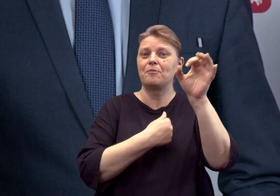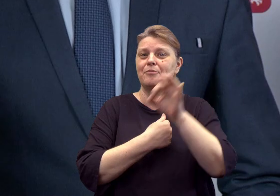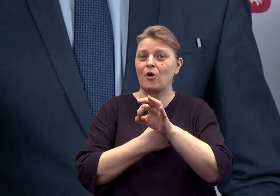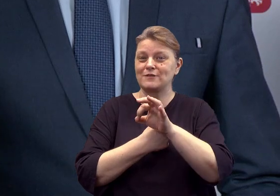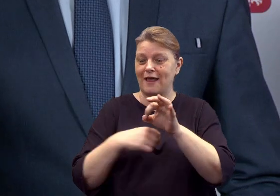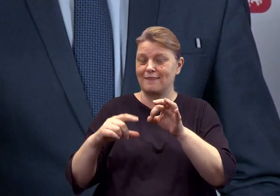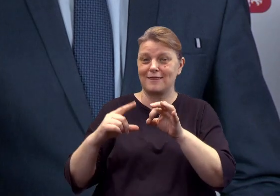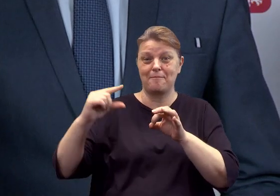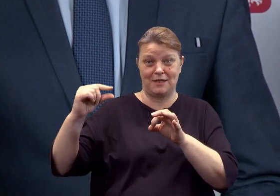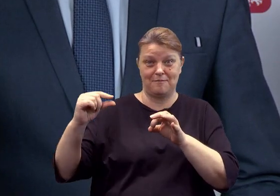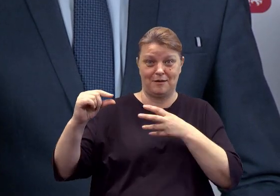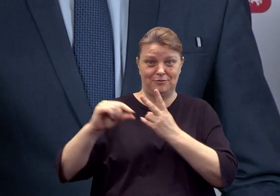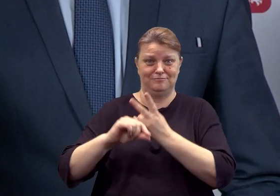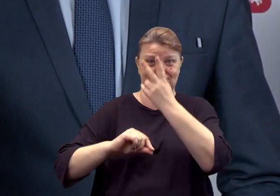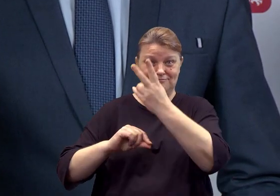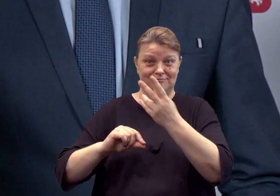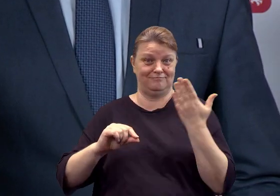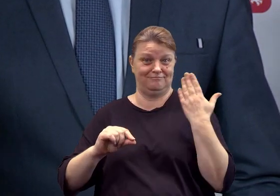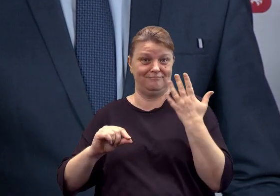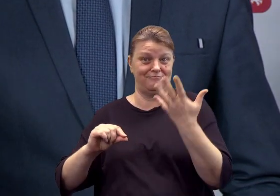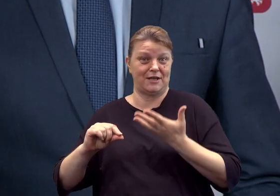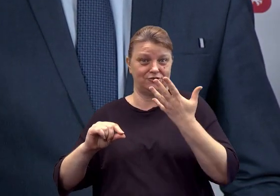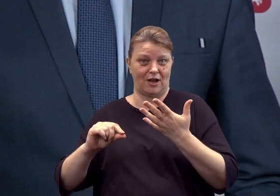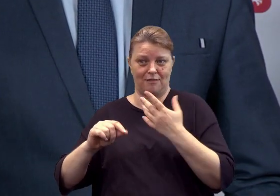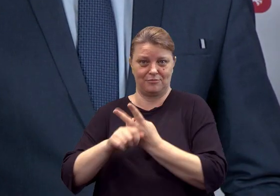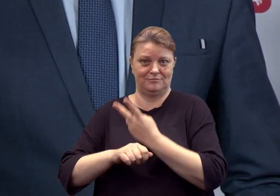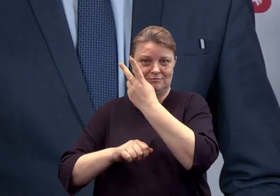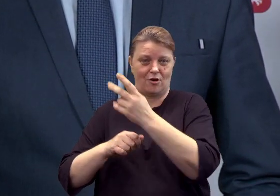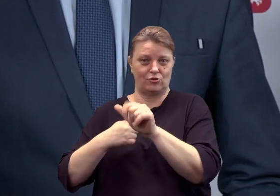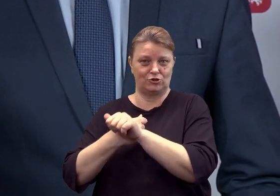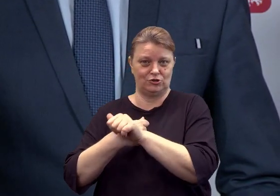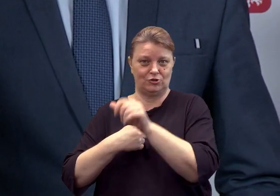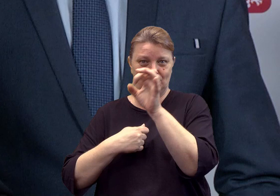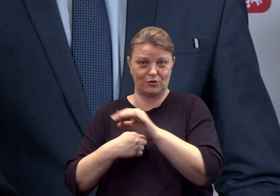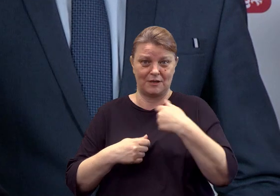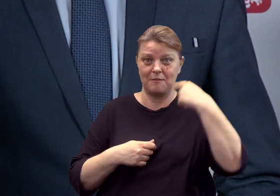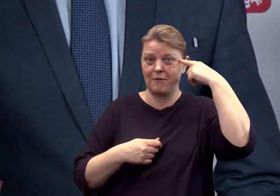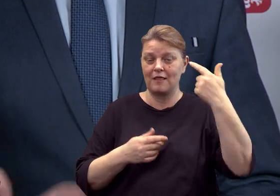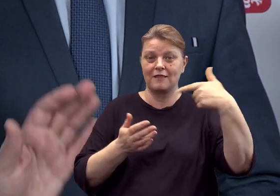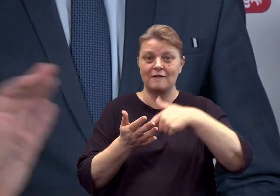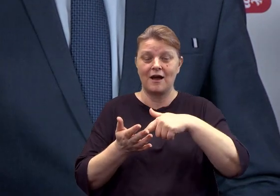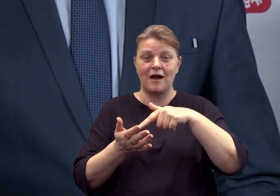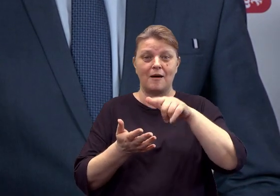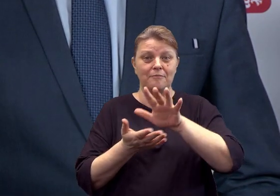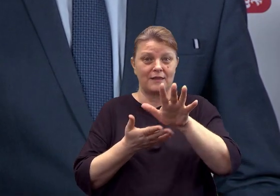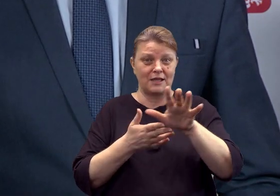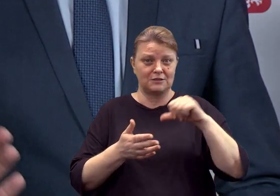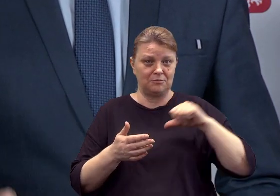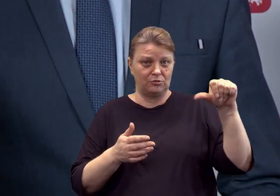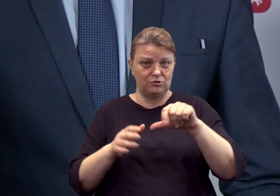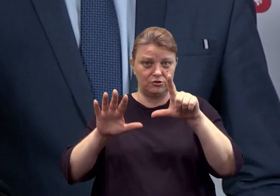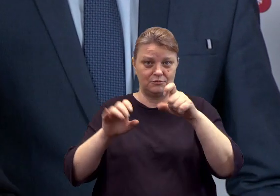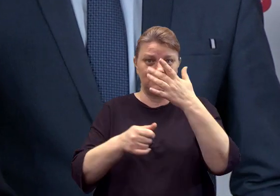minimalnego wynagrodzenia na przestrzenie tylko ostatnich pięciu lat. Przypomnę, 2015 rok, 1750, jeśli dobrze